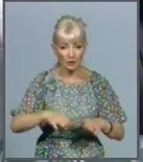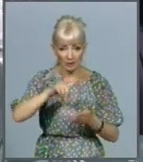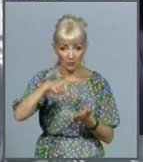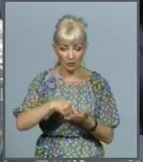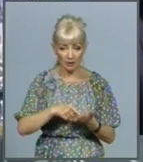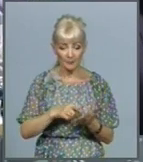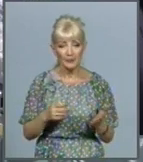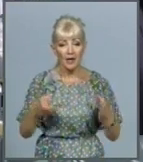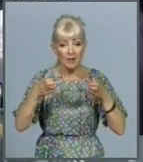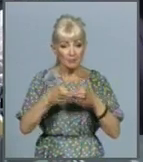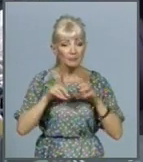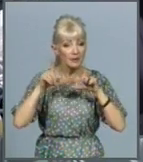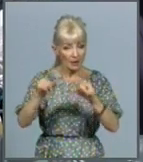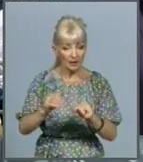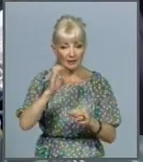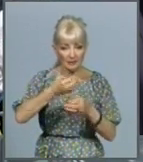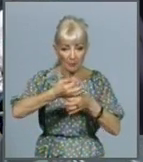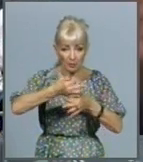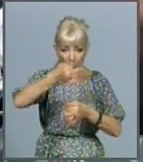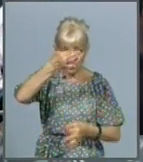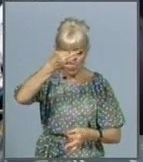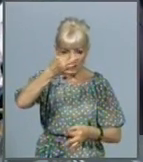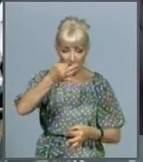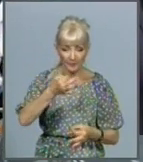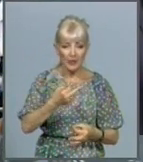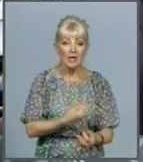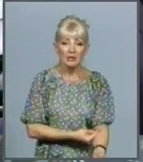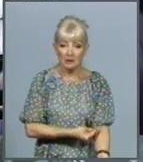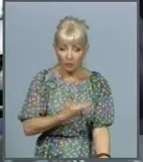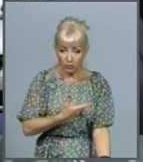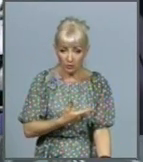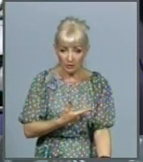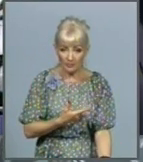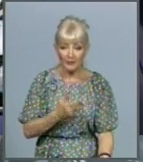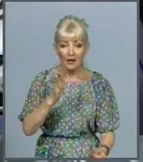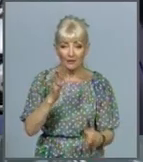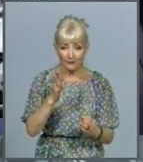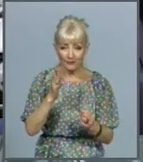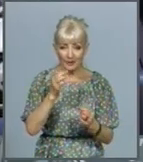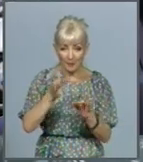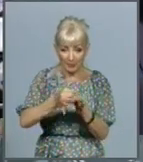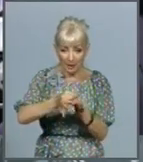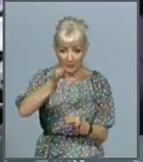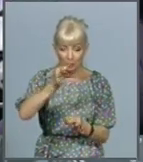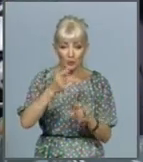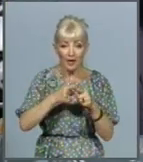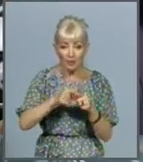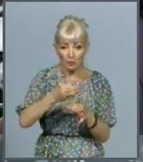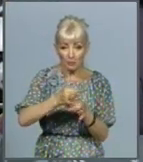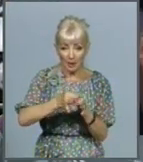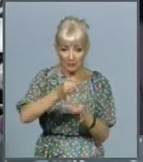пробіркою, тампоном, робить забор, кладуть в пробірку. І цю пробірку з исследованнями